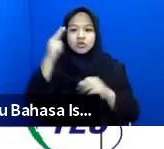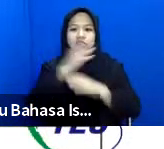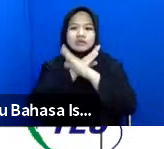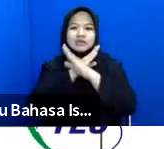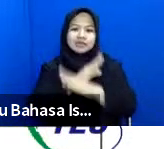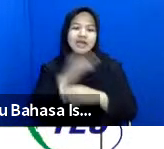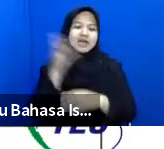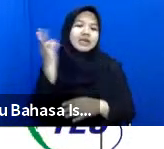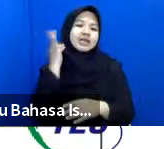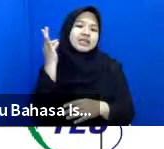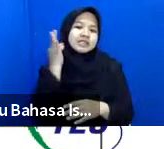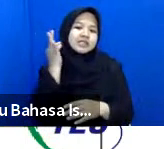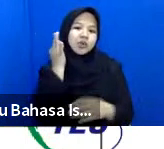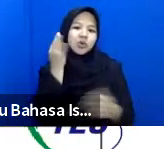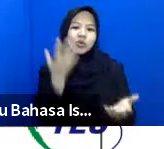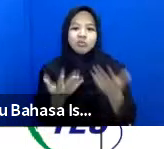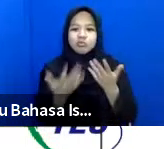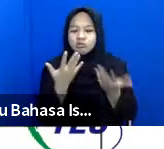resiko mungkin